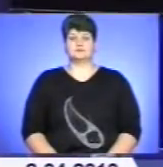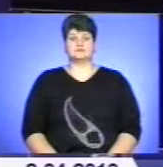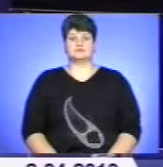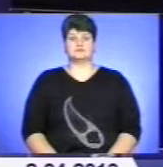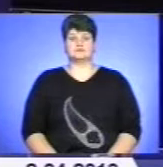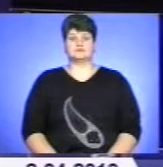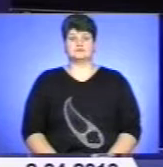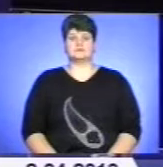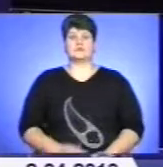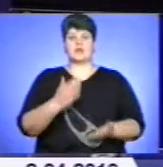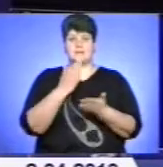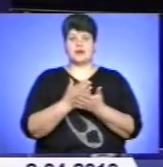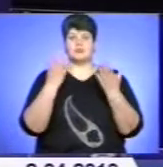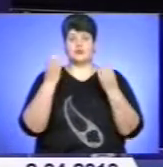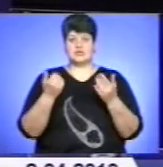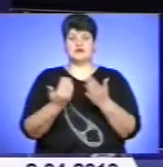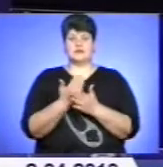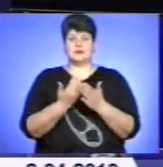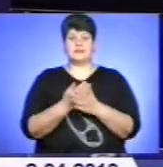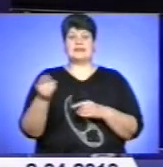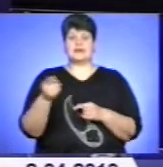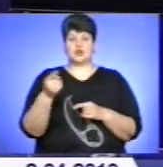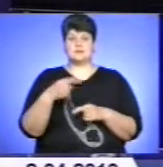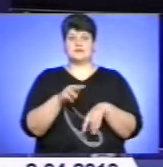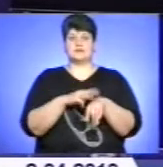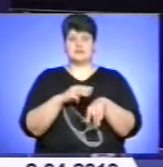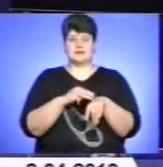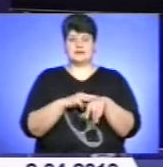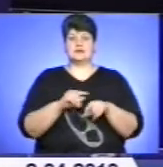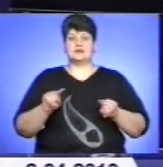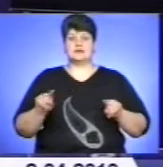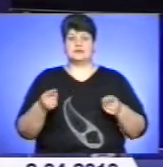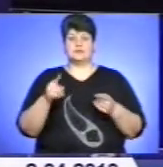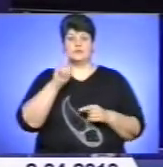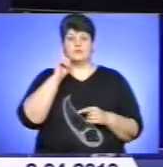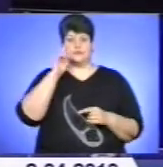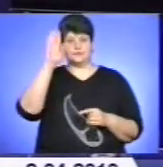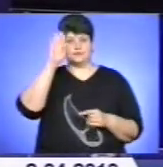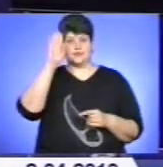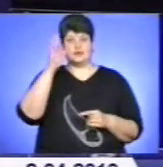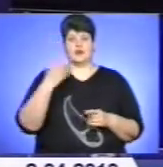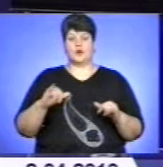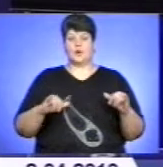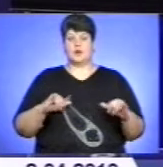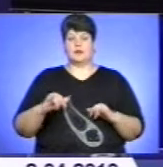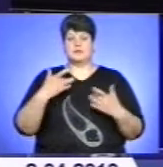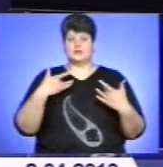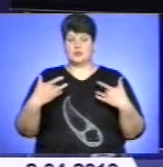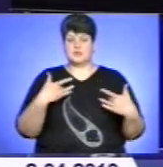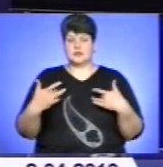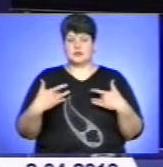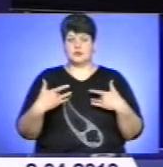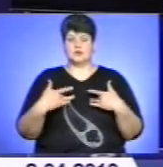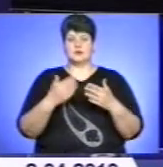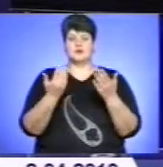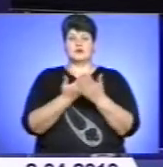І маємо ще таки вісті. Тернопільські правоохоронці затримали молодиків, яких хуліганили під час концерту. Сюжет